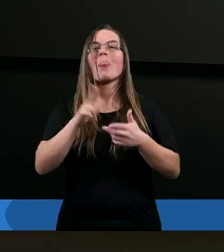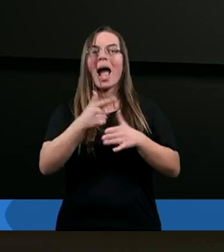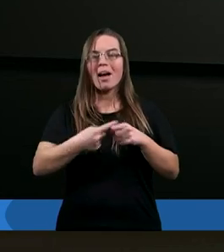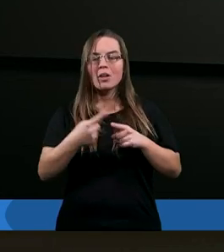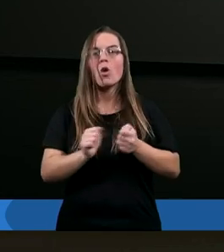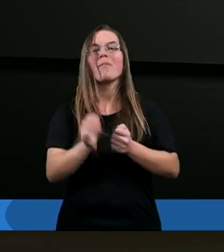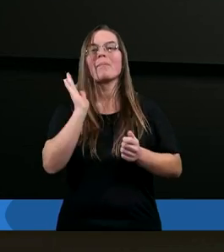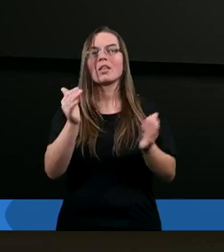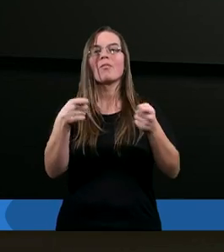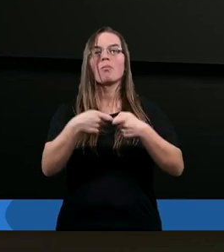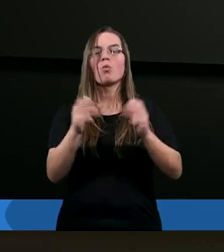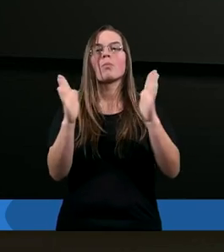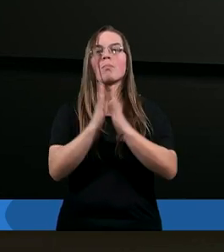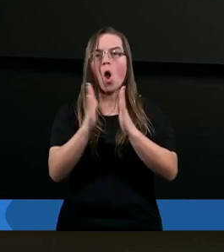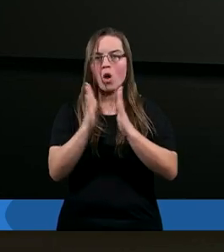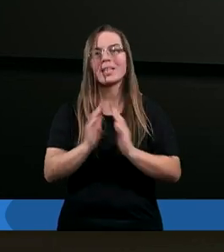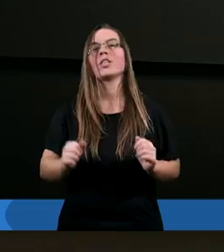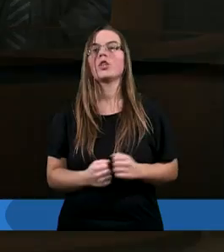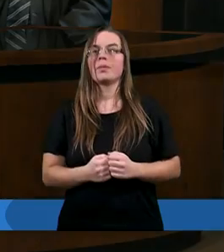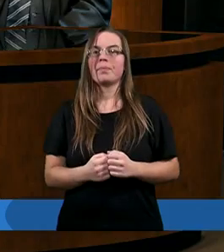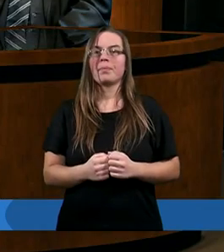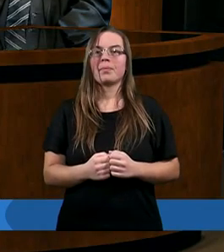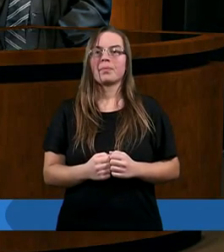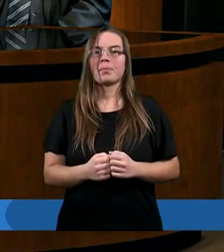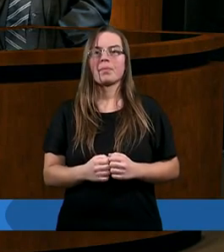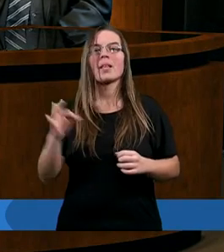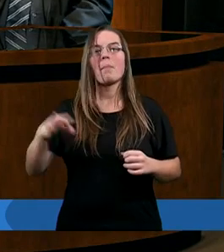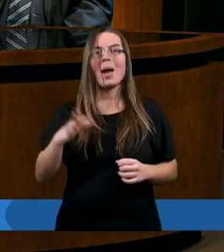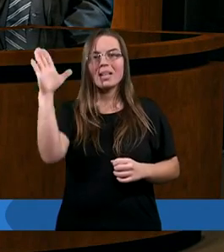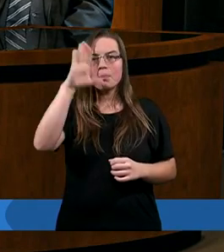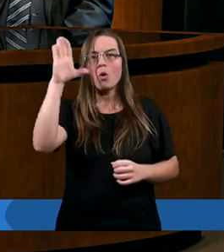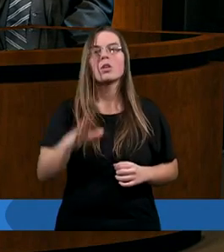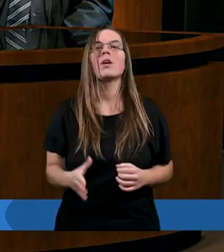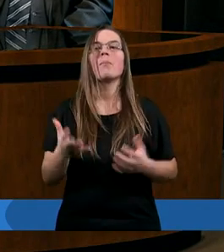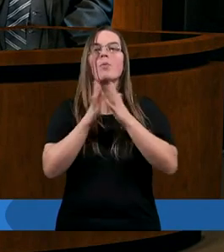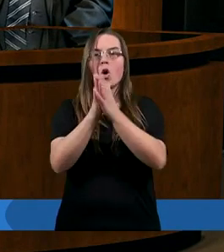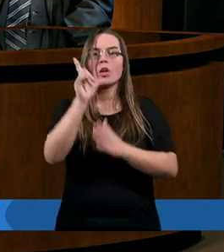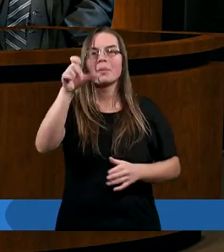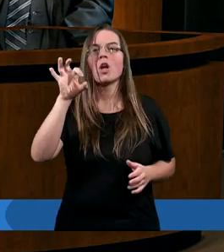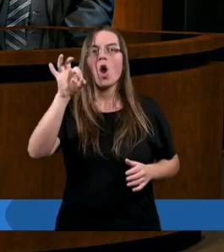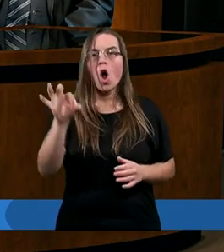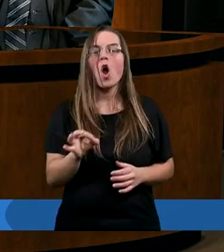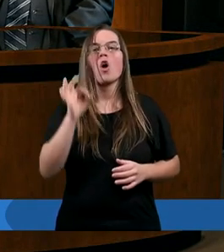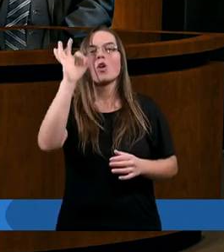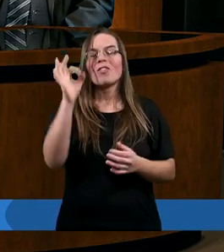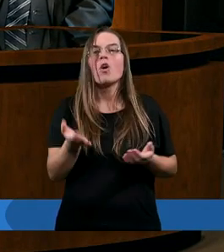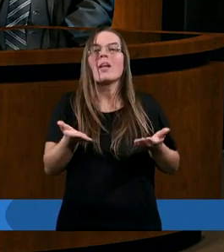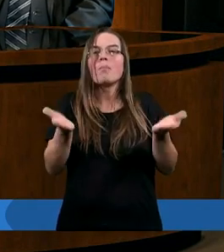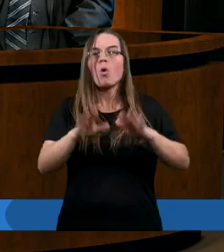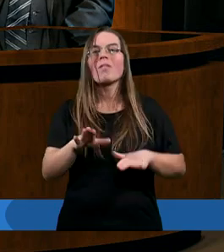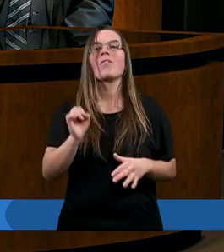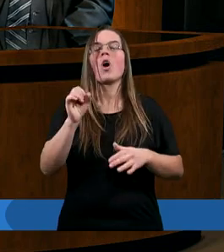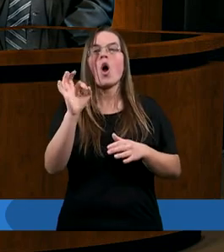się wspólnie modlić. Panie Boże, prosimy Cię o owocne studium